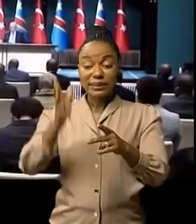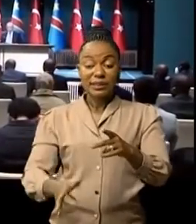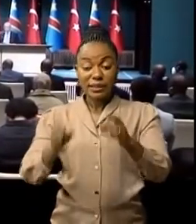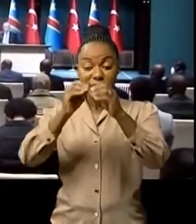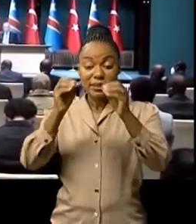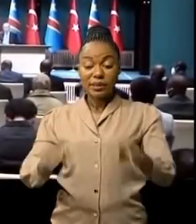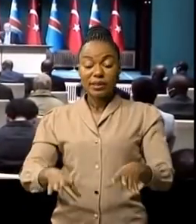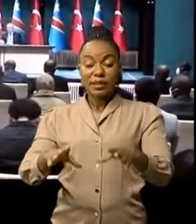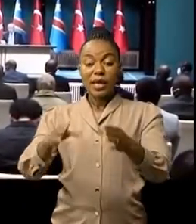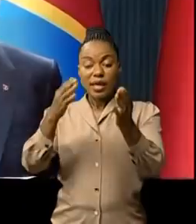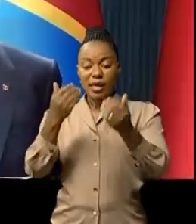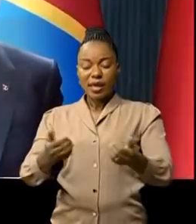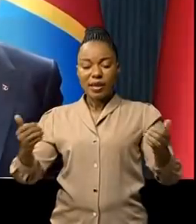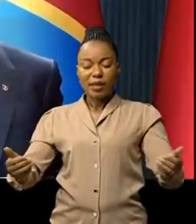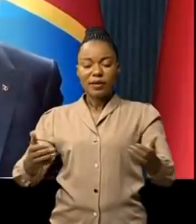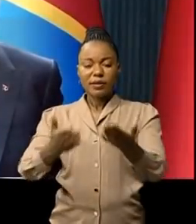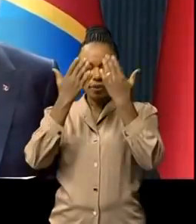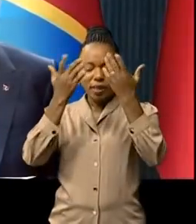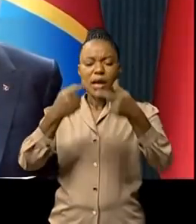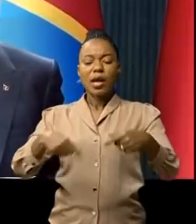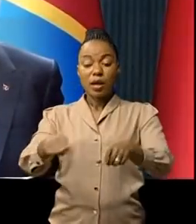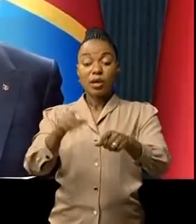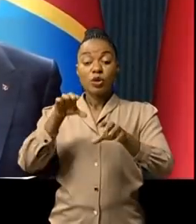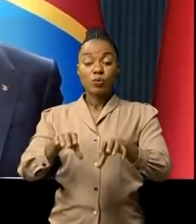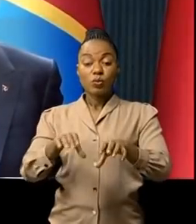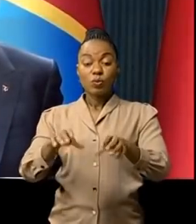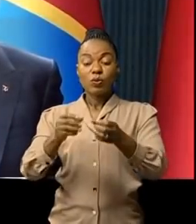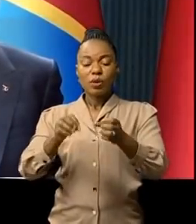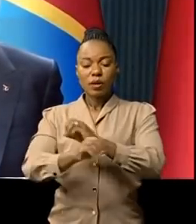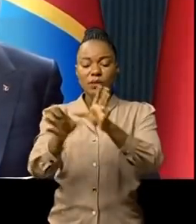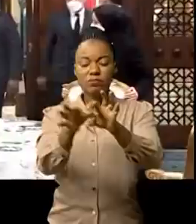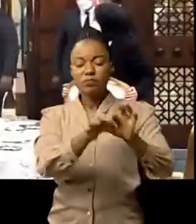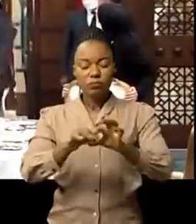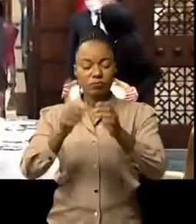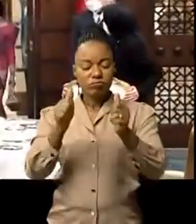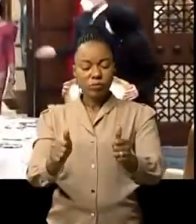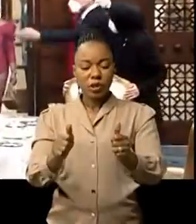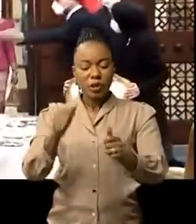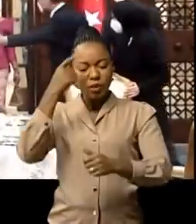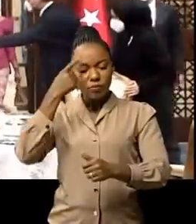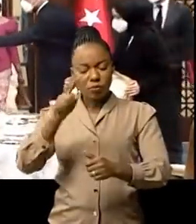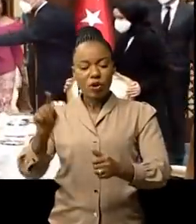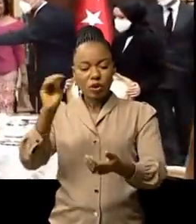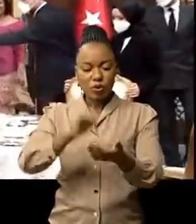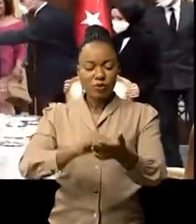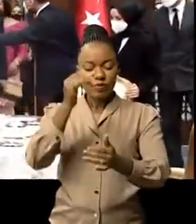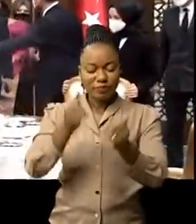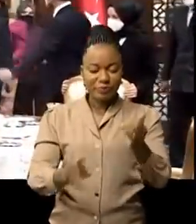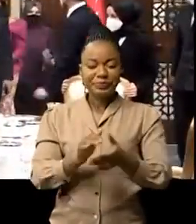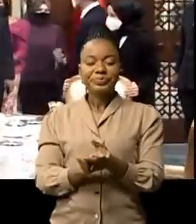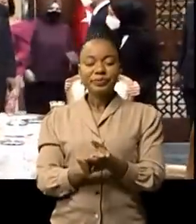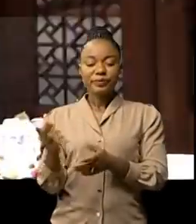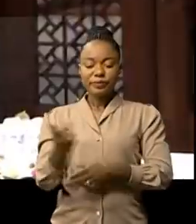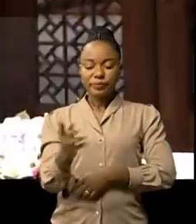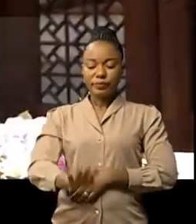qui poursuivent paisiblement leur scolarité grâce à cette franche collaboration. Pour couronner cette symbolique entre